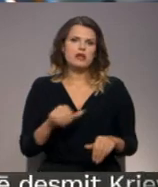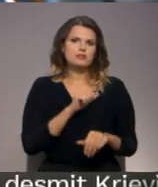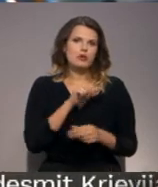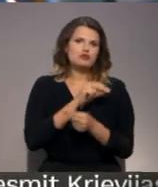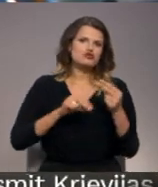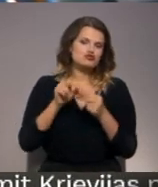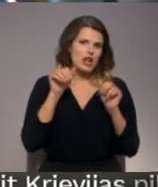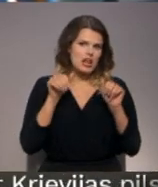to lemt.